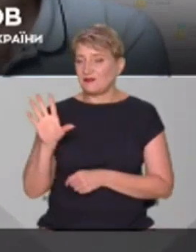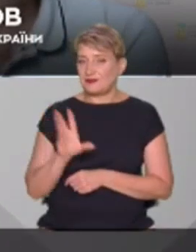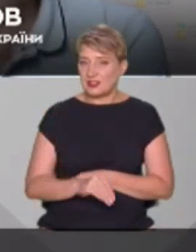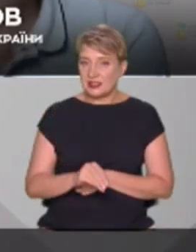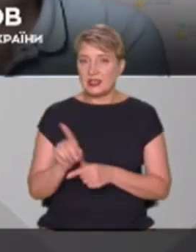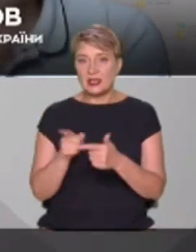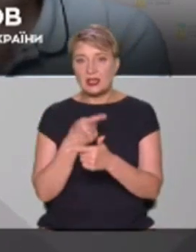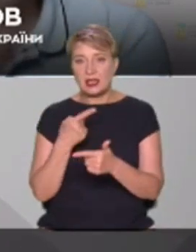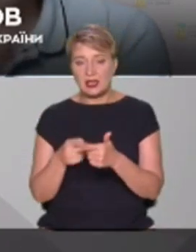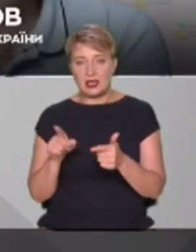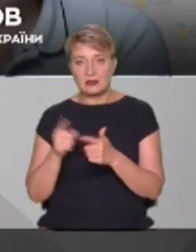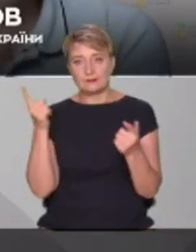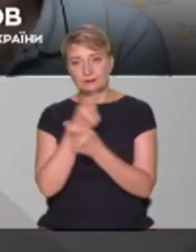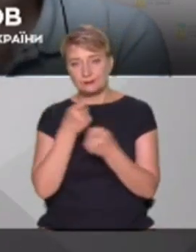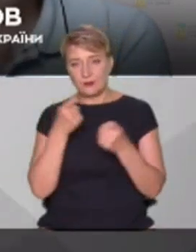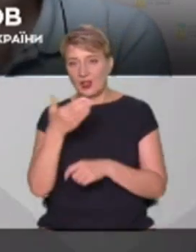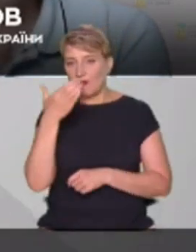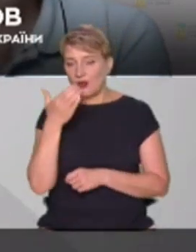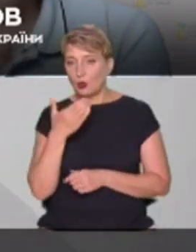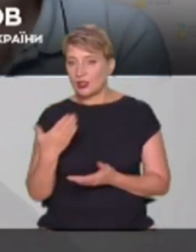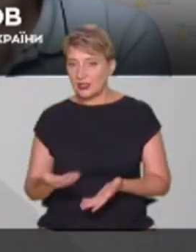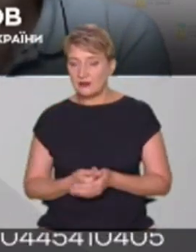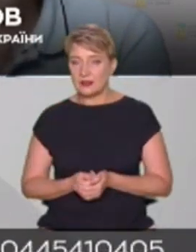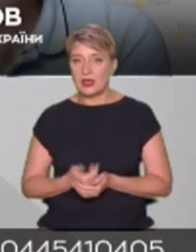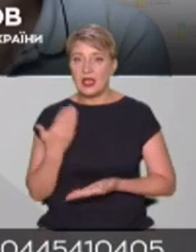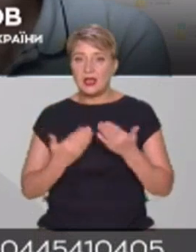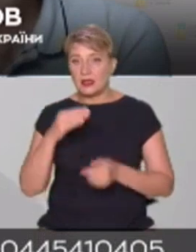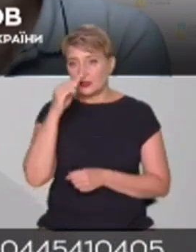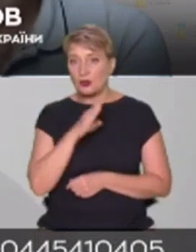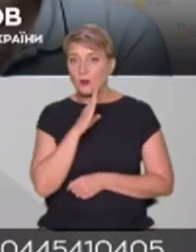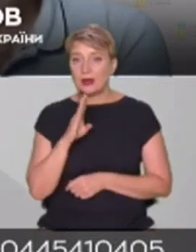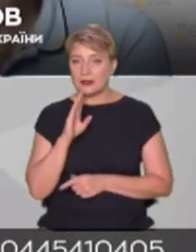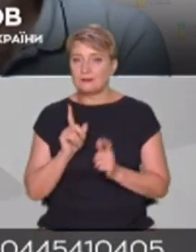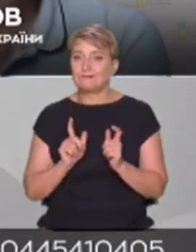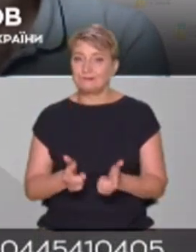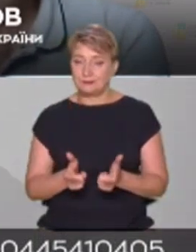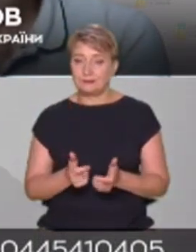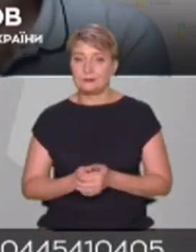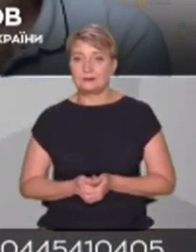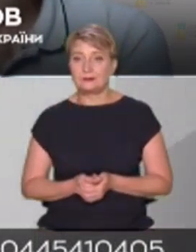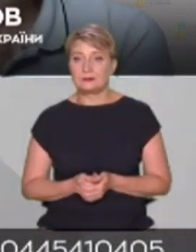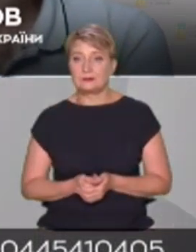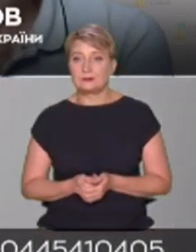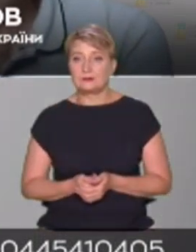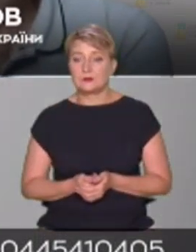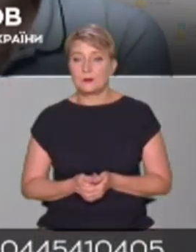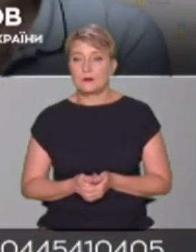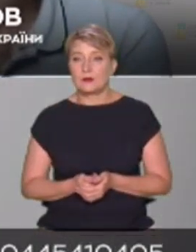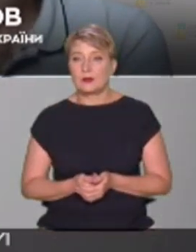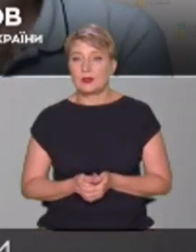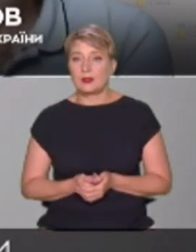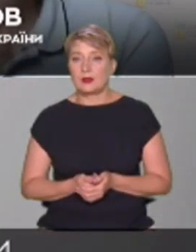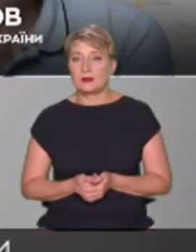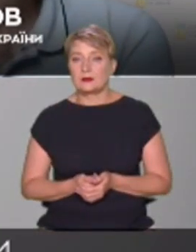факультативно, якщо батьки таке рішення ухвалять. Але тоді це питання до